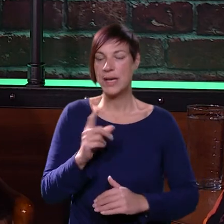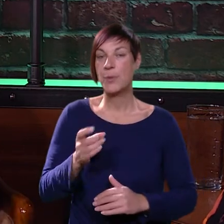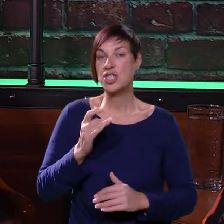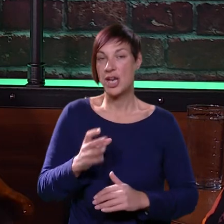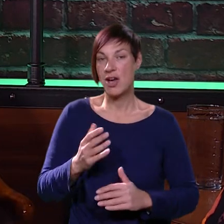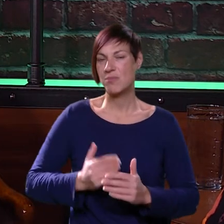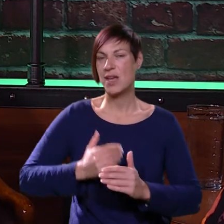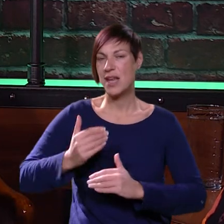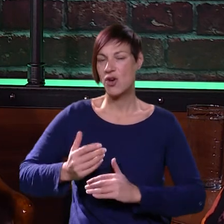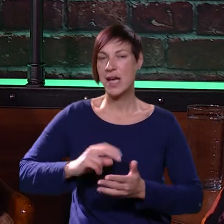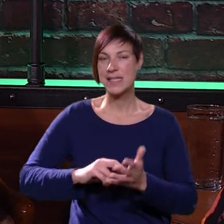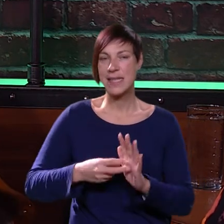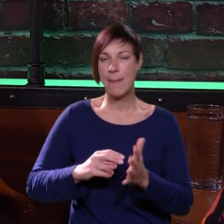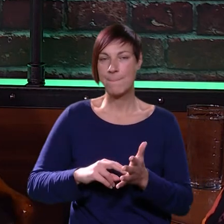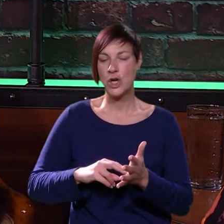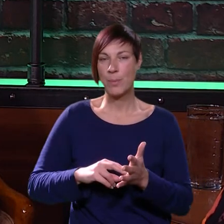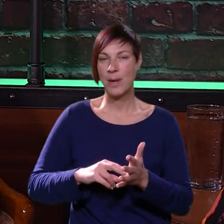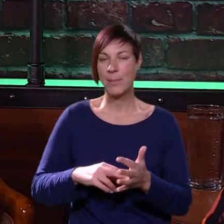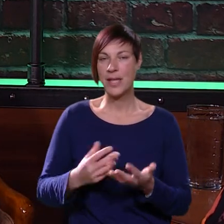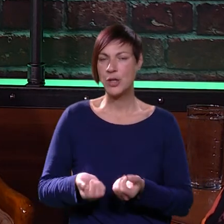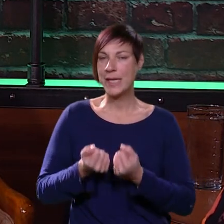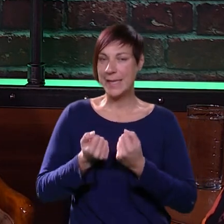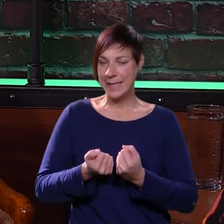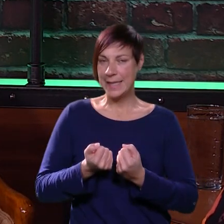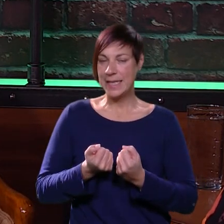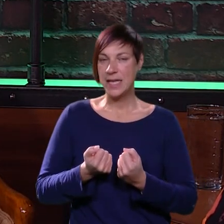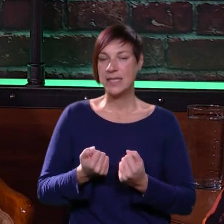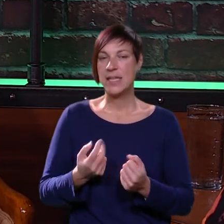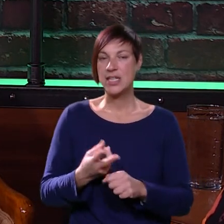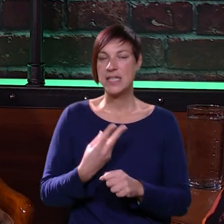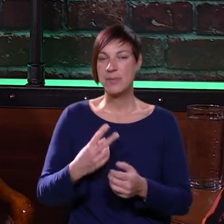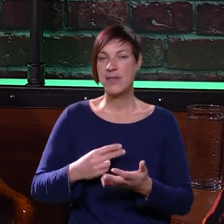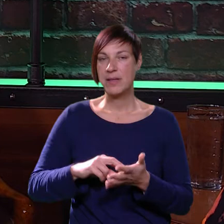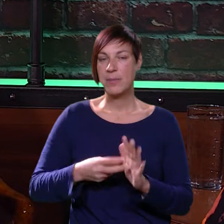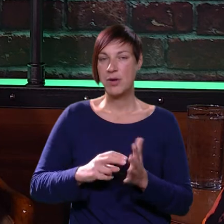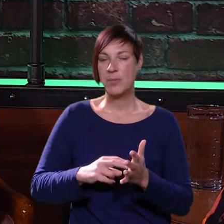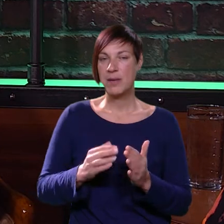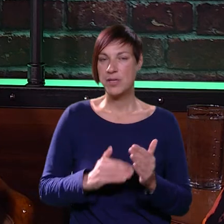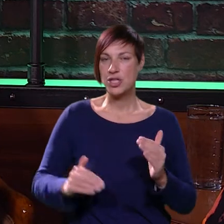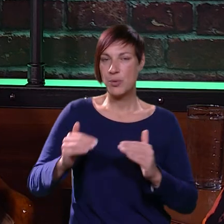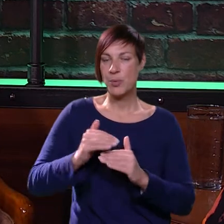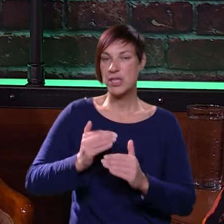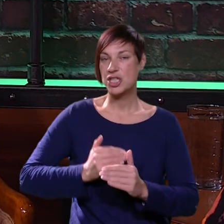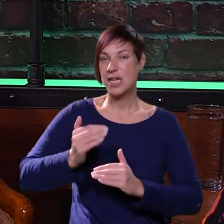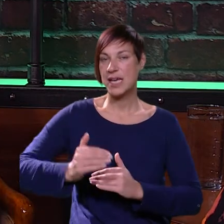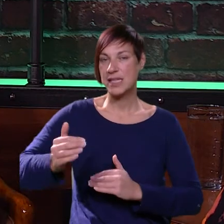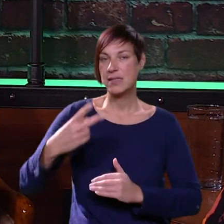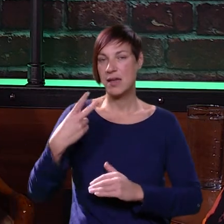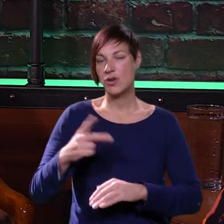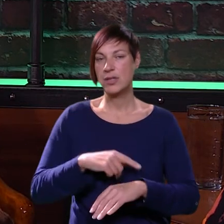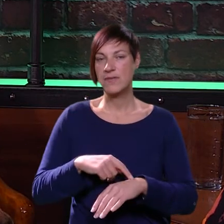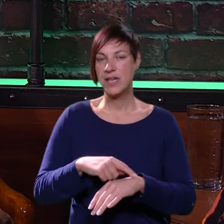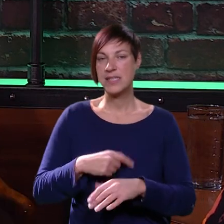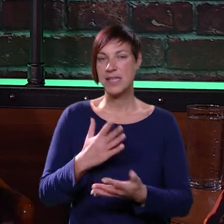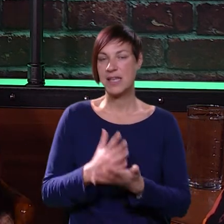i ne podiže ga odmo. Problem je, to je najteže korigirati, problem je što to podiže kasnije, recimo, nakon